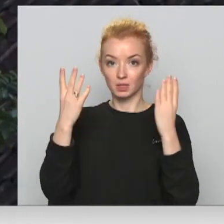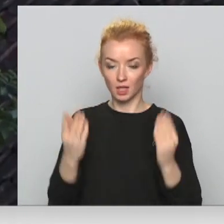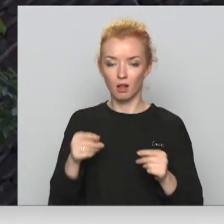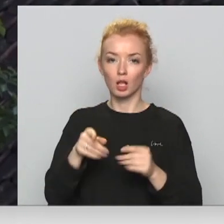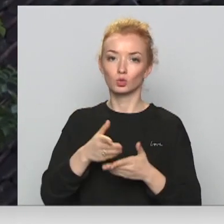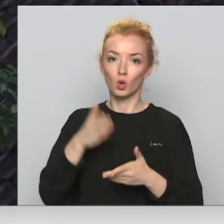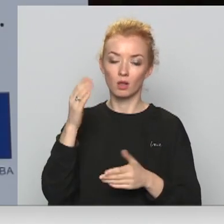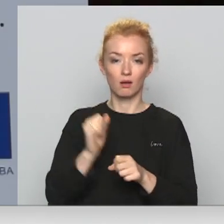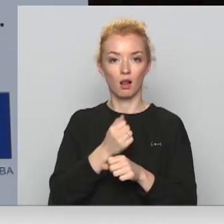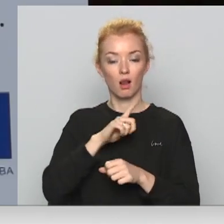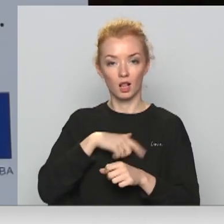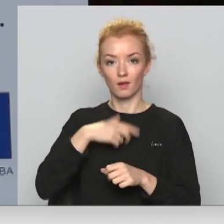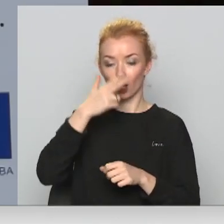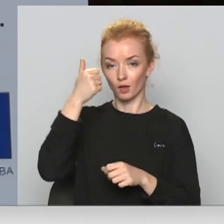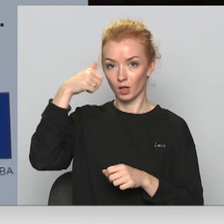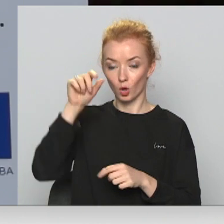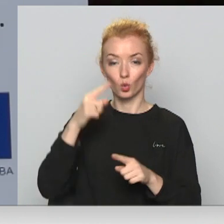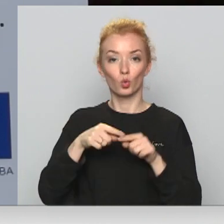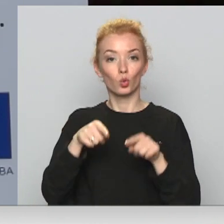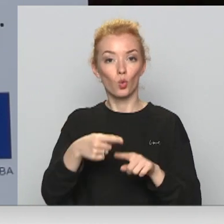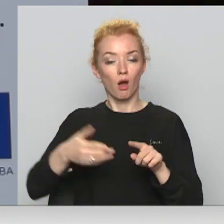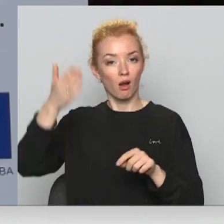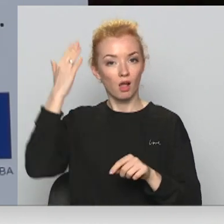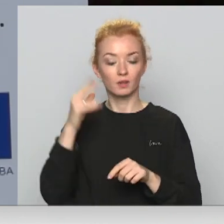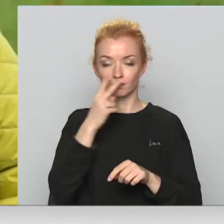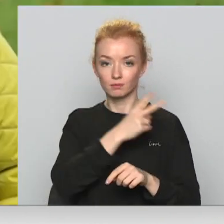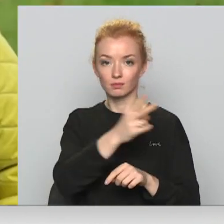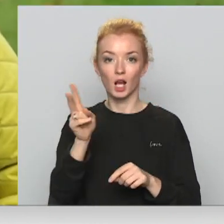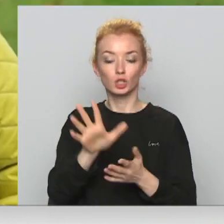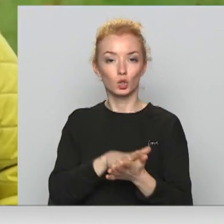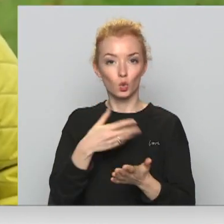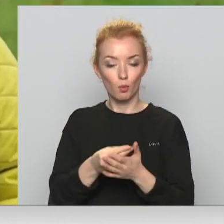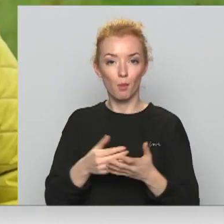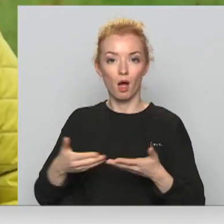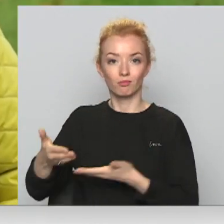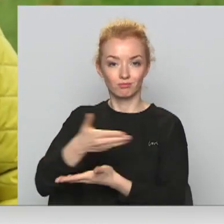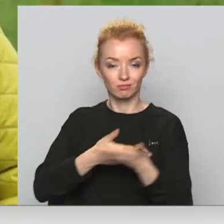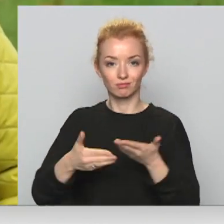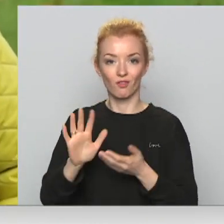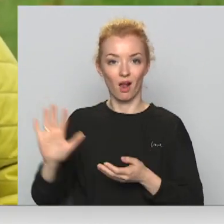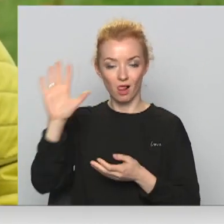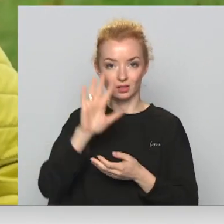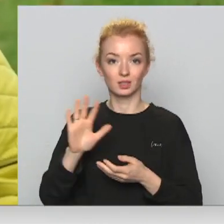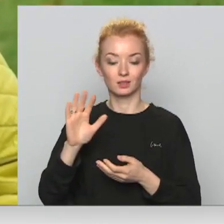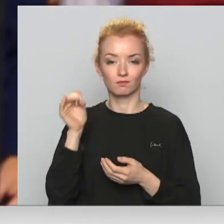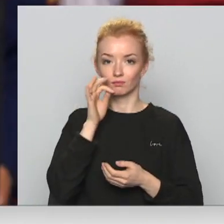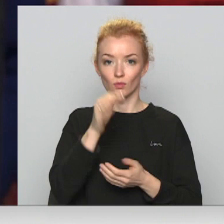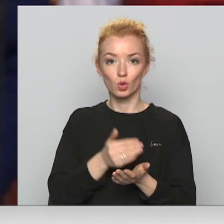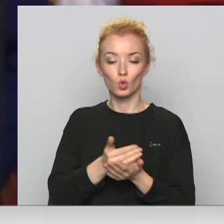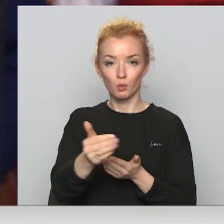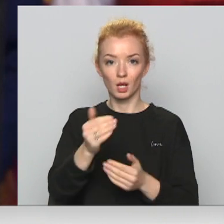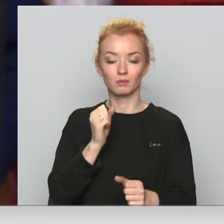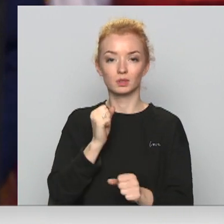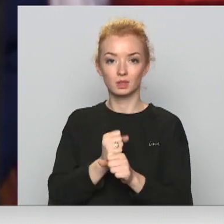Lietuvā vai Latvijā. Tā ir reizi, kad atskatīties arī uz to, kas joprojām vieno abas tautas un valstis. Turpinām strādāt pie